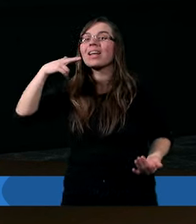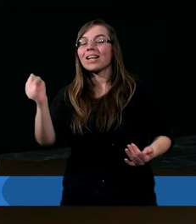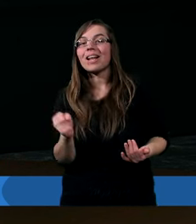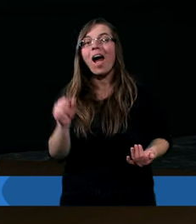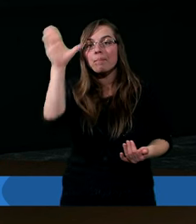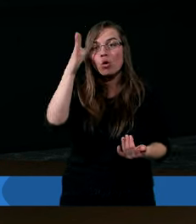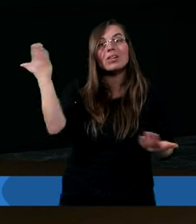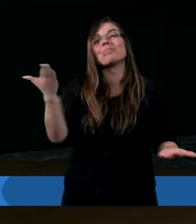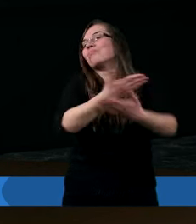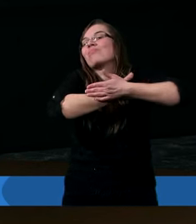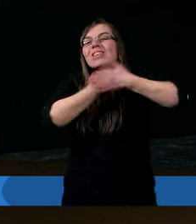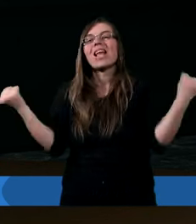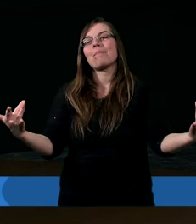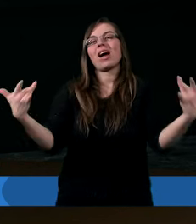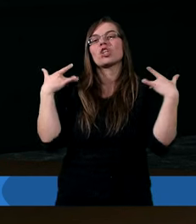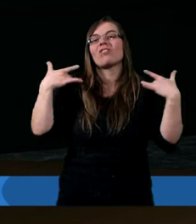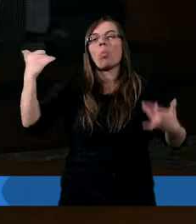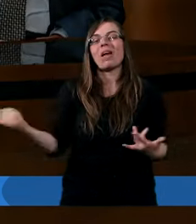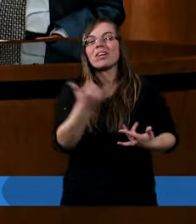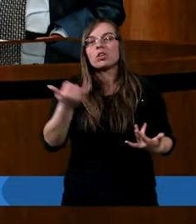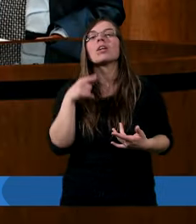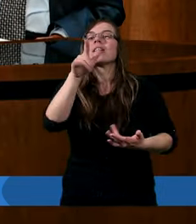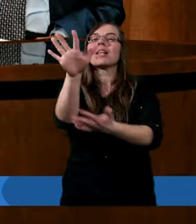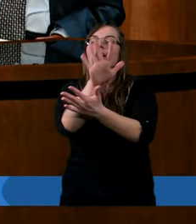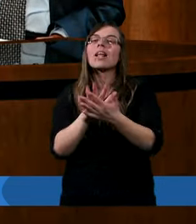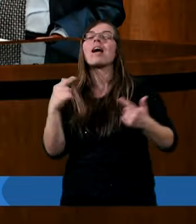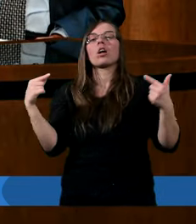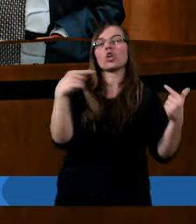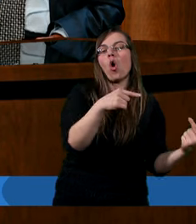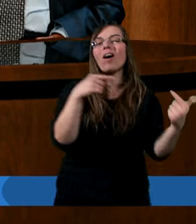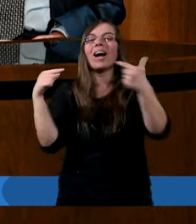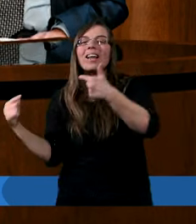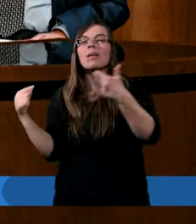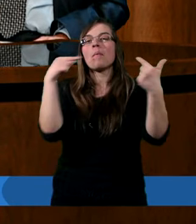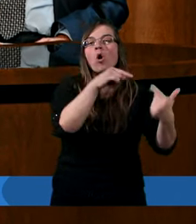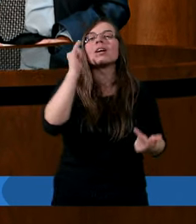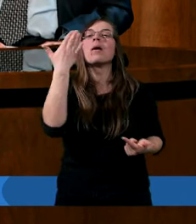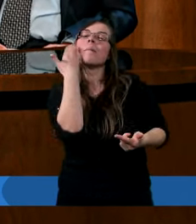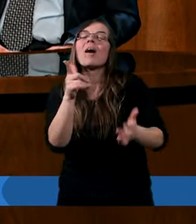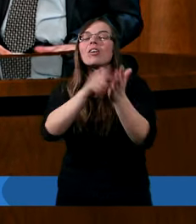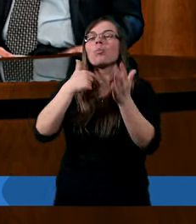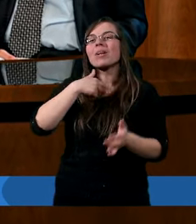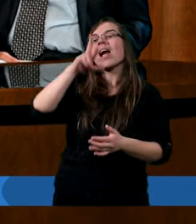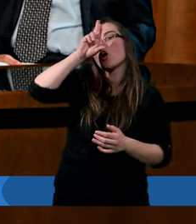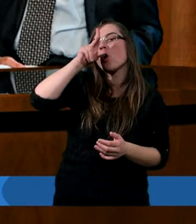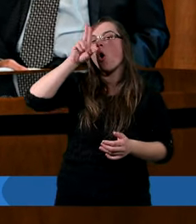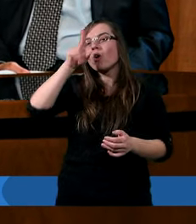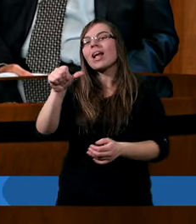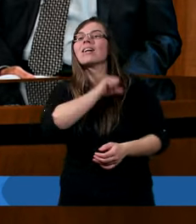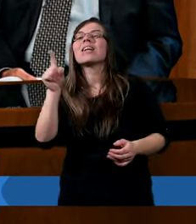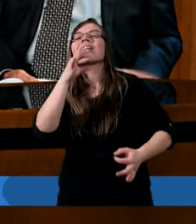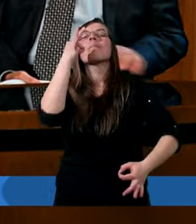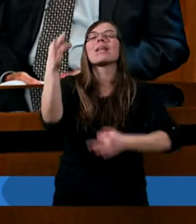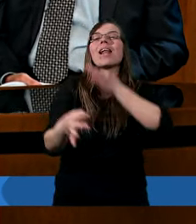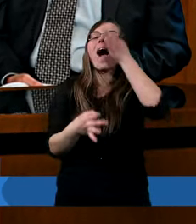Bożego, nie ma żywota. Ten tekst koresponduje i bardzo często mnie się kojarzy z